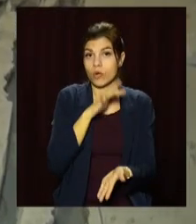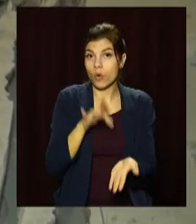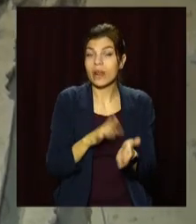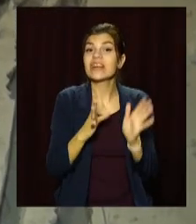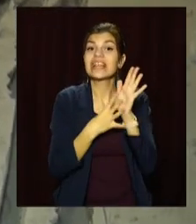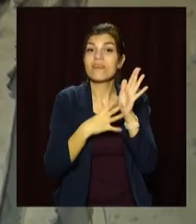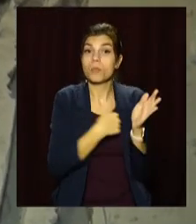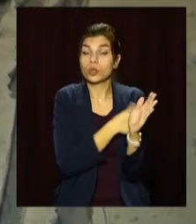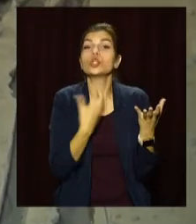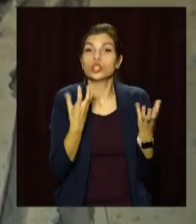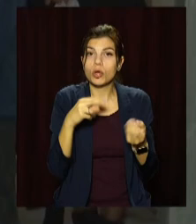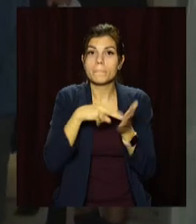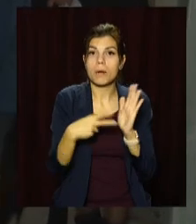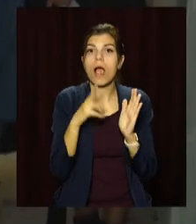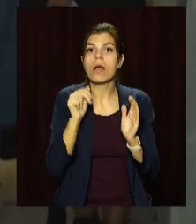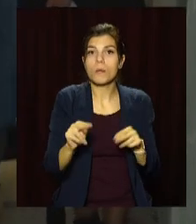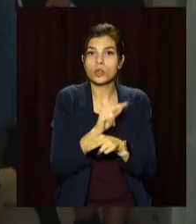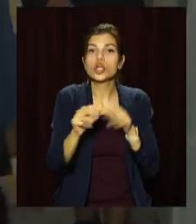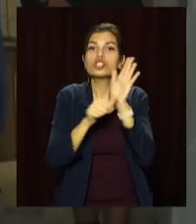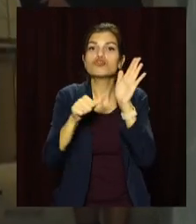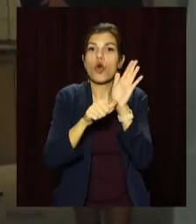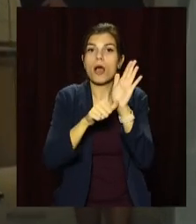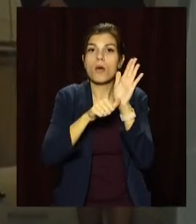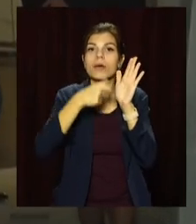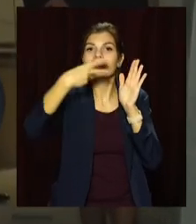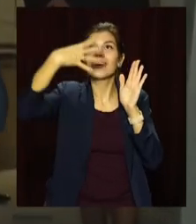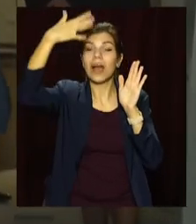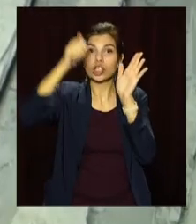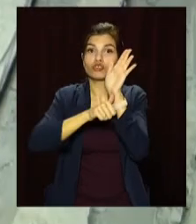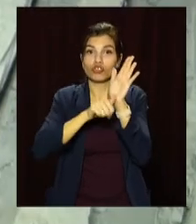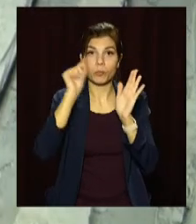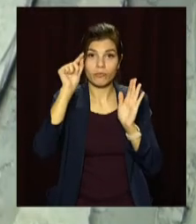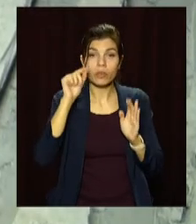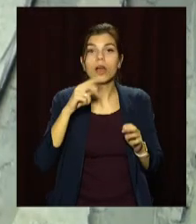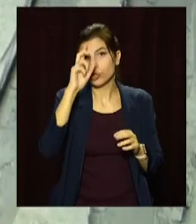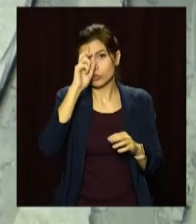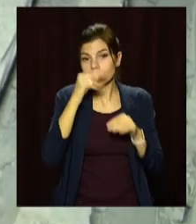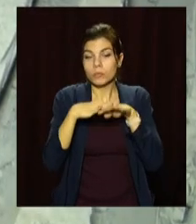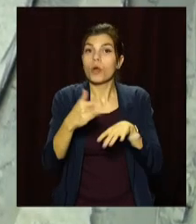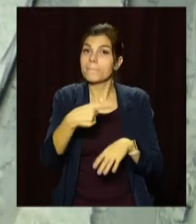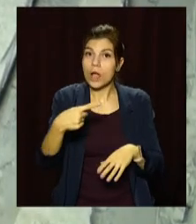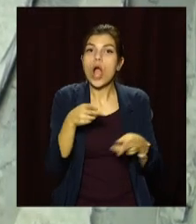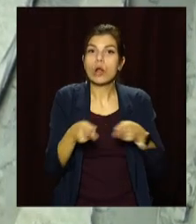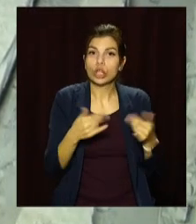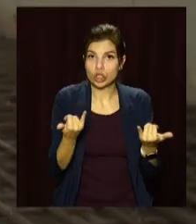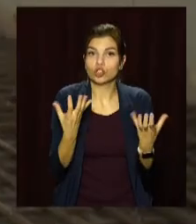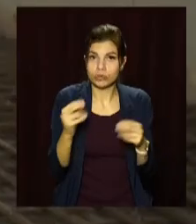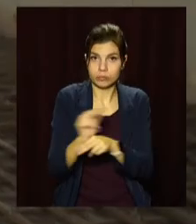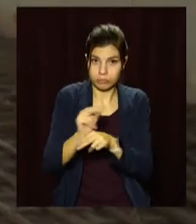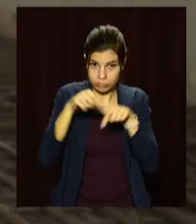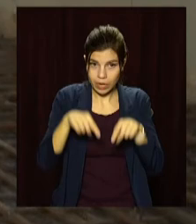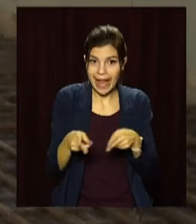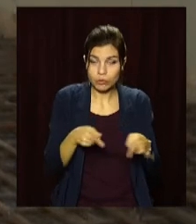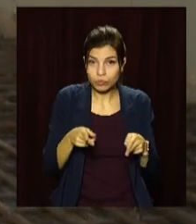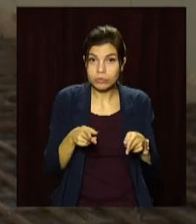9-й лікарні планують також зробити капремонт 6-го поверху, а наразі державним коштом одновлюють перший поверх хірургічного корпусу. Тут